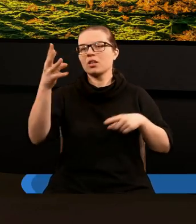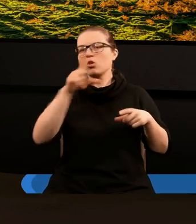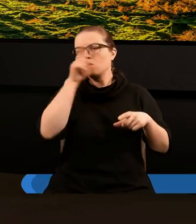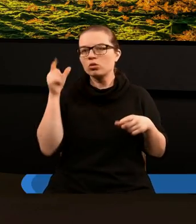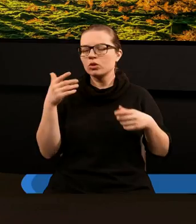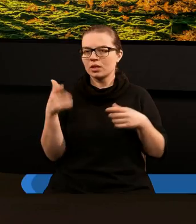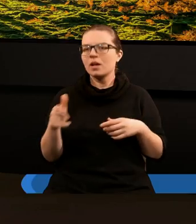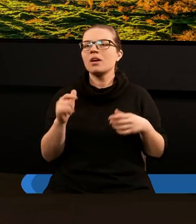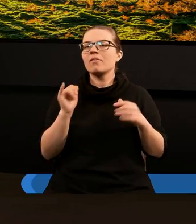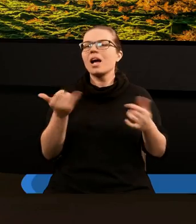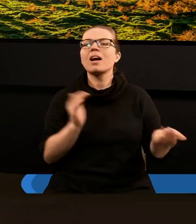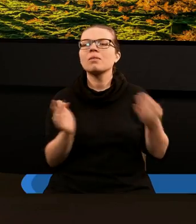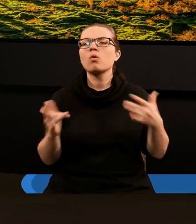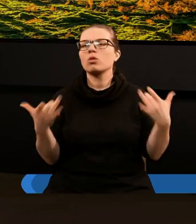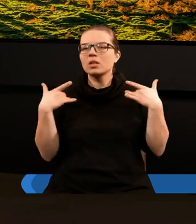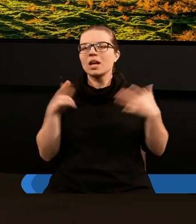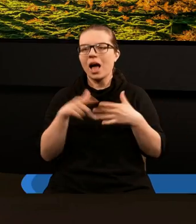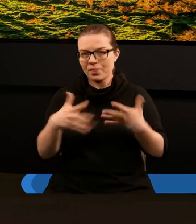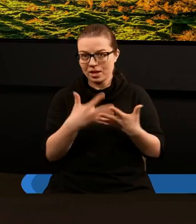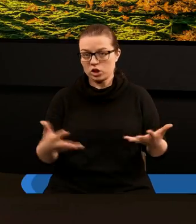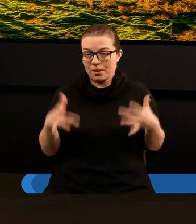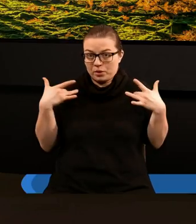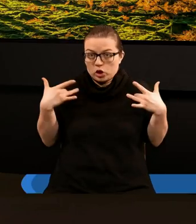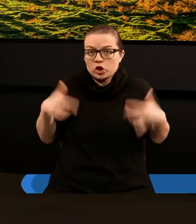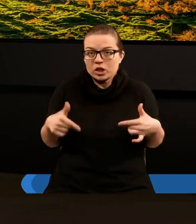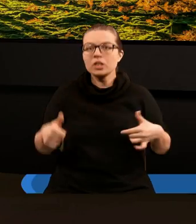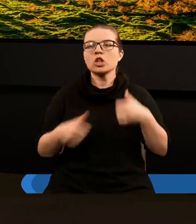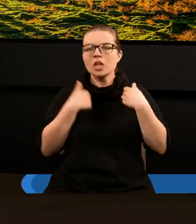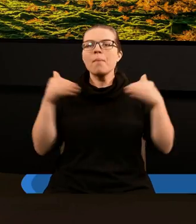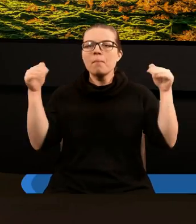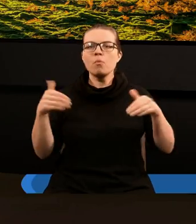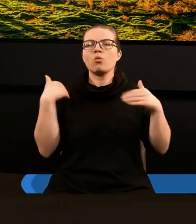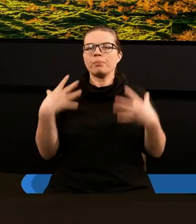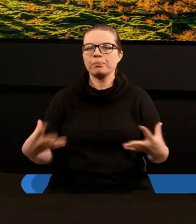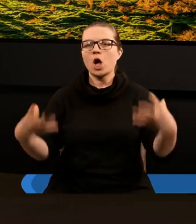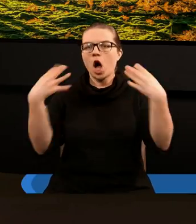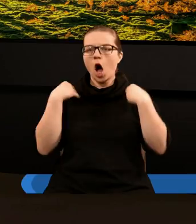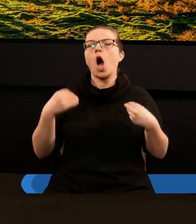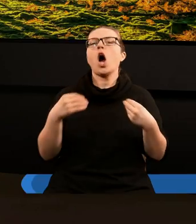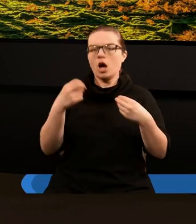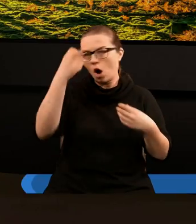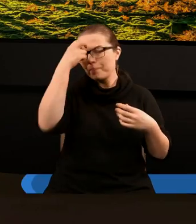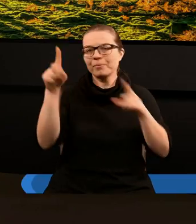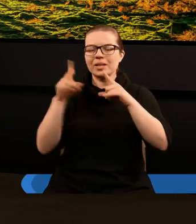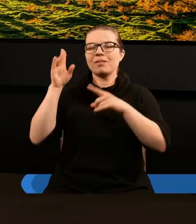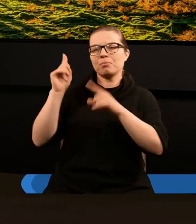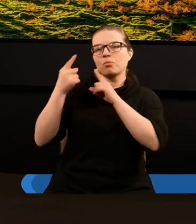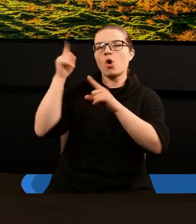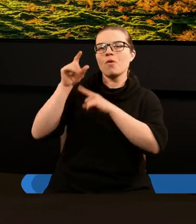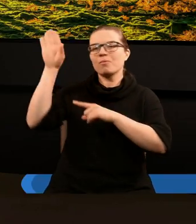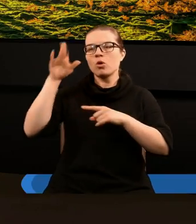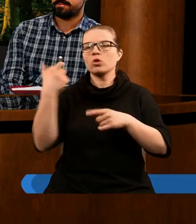żyjąc, w jaki sposób żyć tutaj na tej ziemi, aby móc być opieczętowanym, w jaki sposób znaleźć się w tych 144